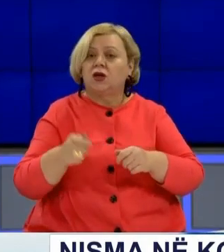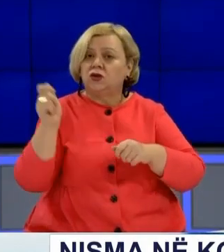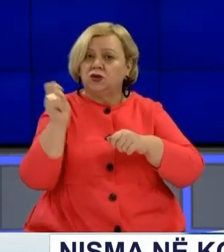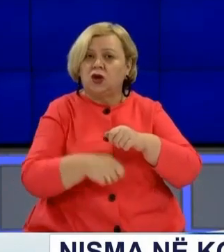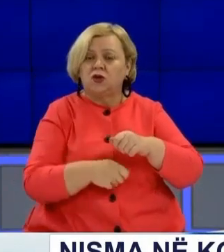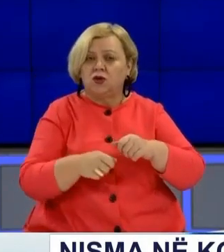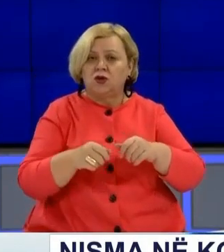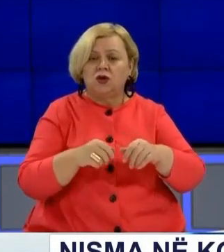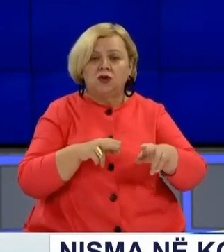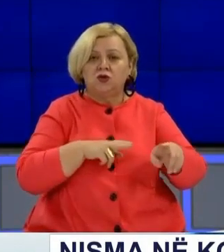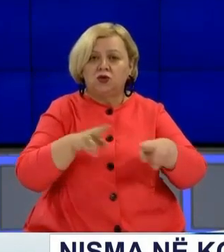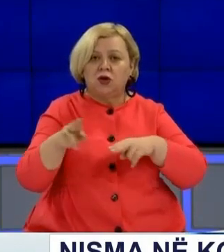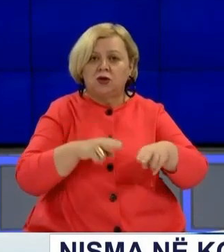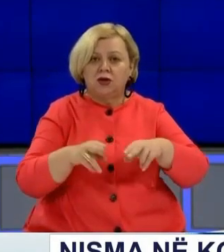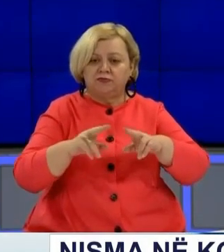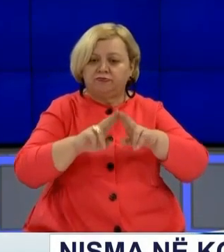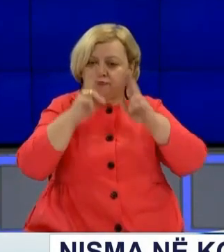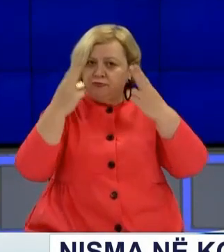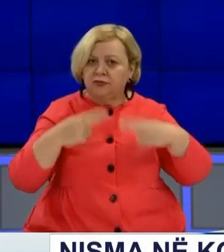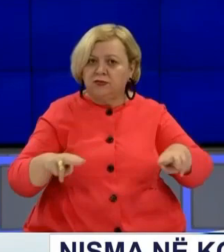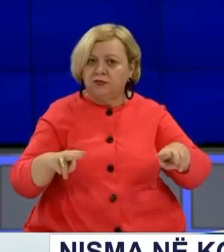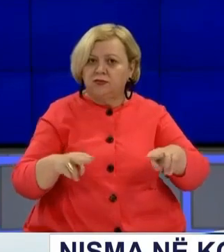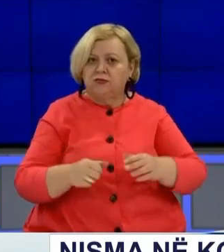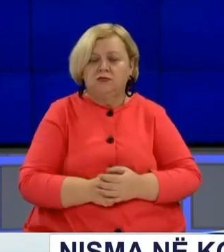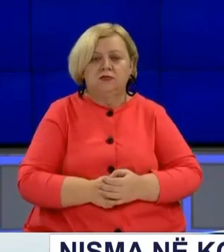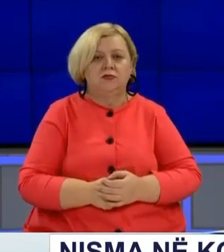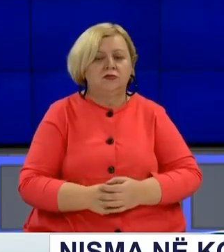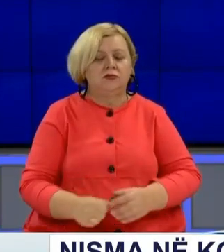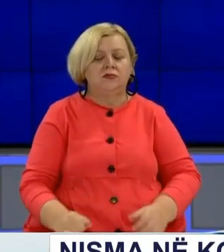gjukata penale ndërkomtare për ishë Jugoslavi.